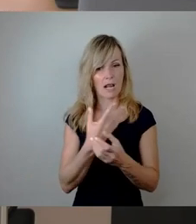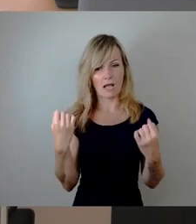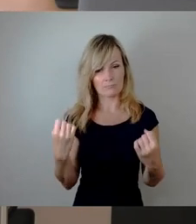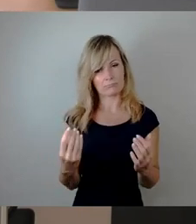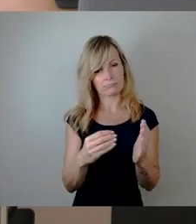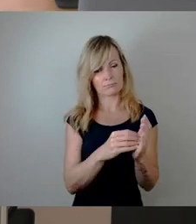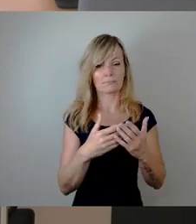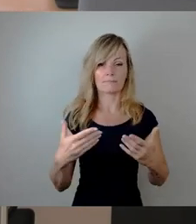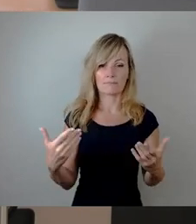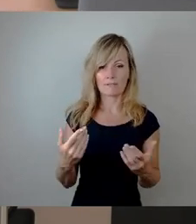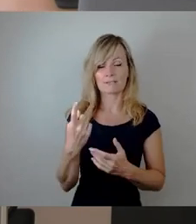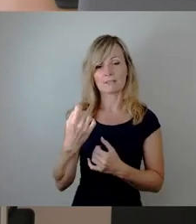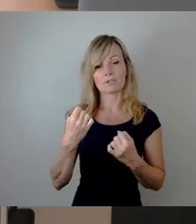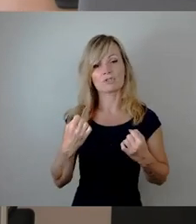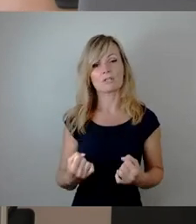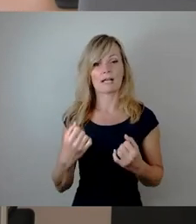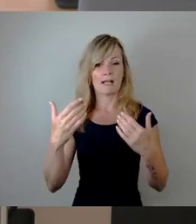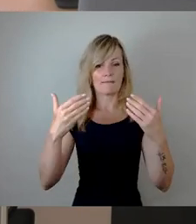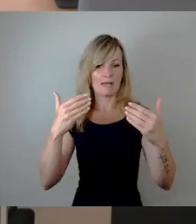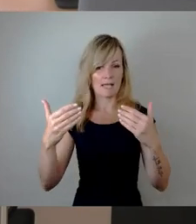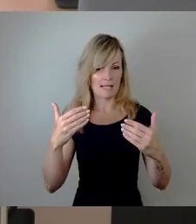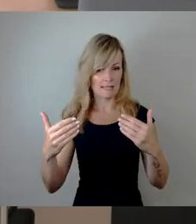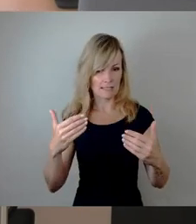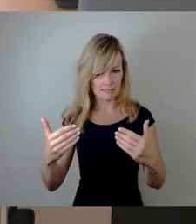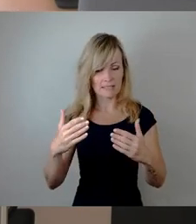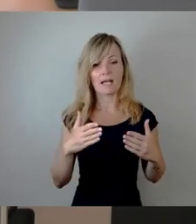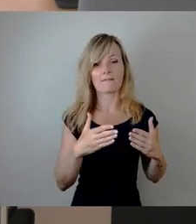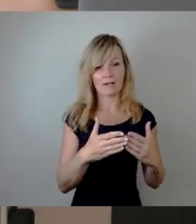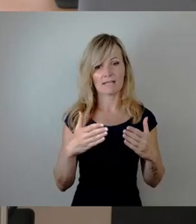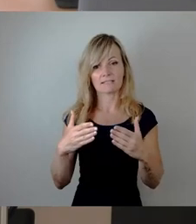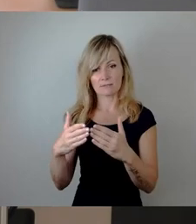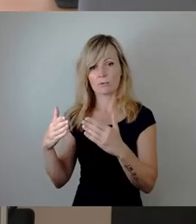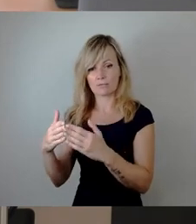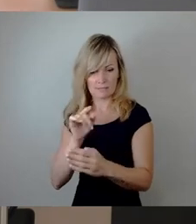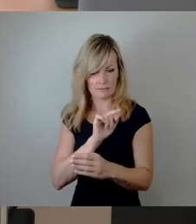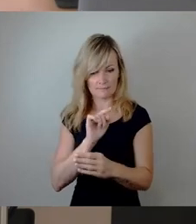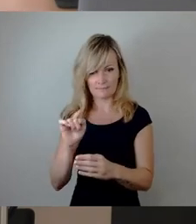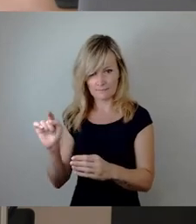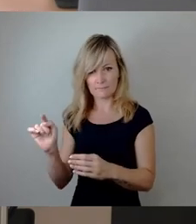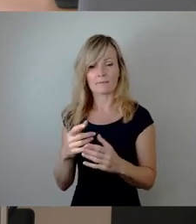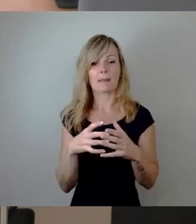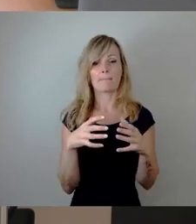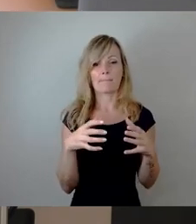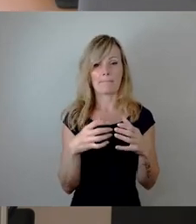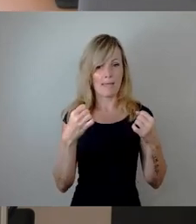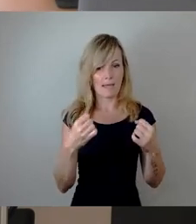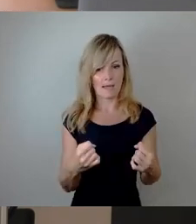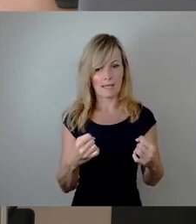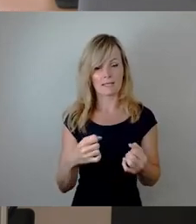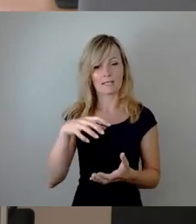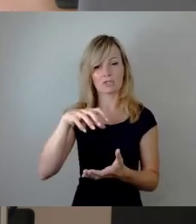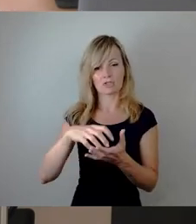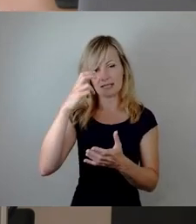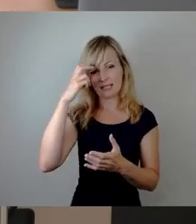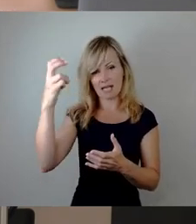dem Stärkeverhältnis zwischen den Fraktionen und die Mehrheitsverhältnisse im Stadtrat abbilden